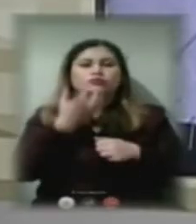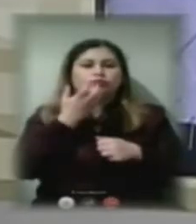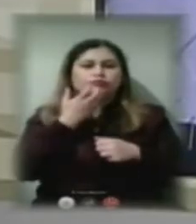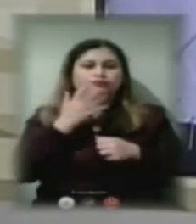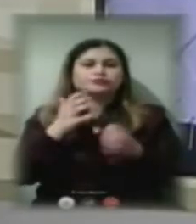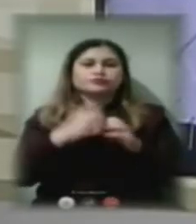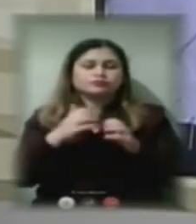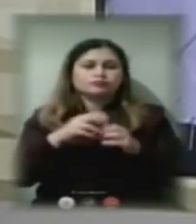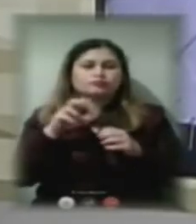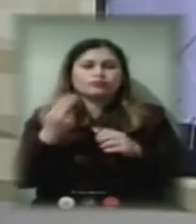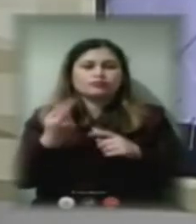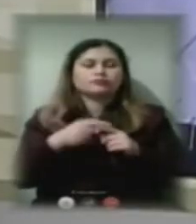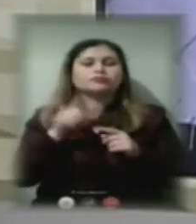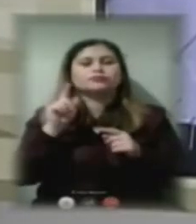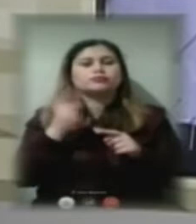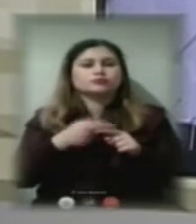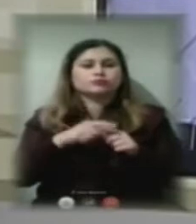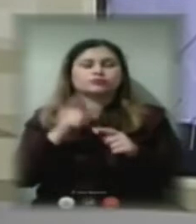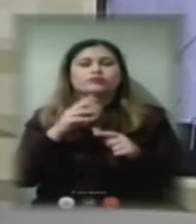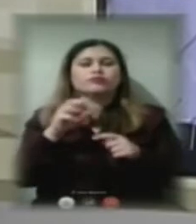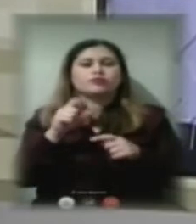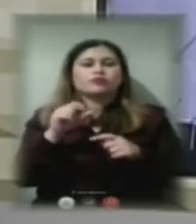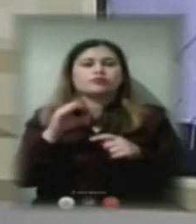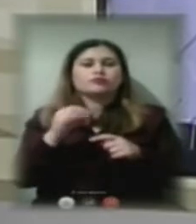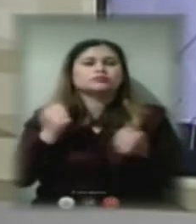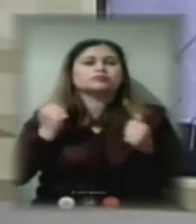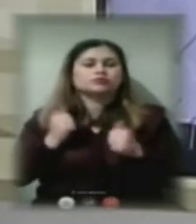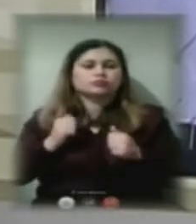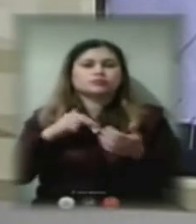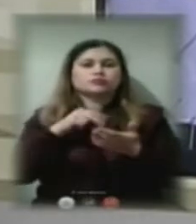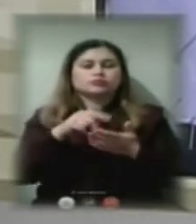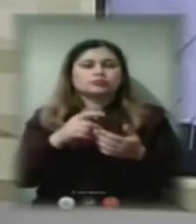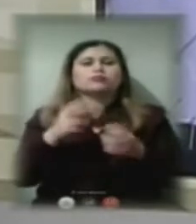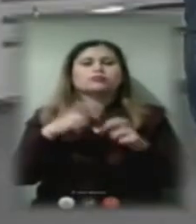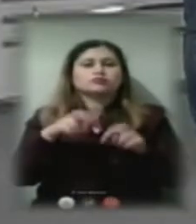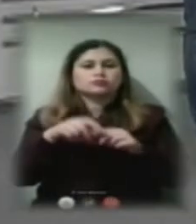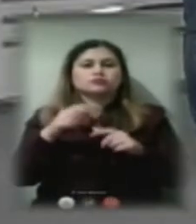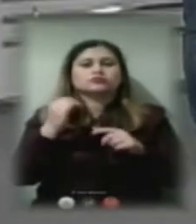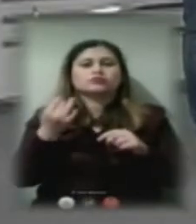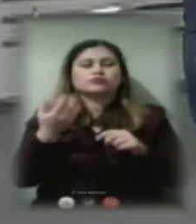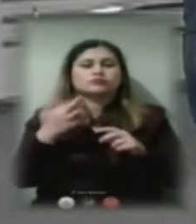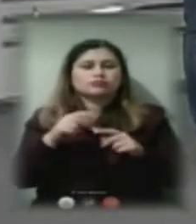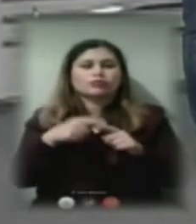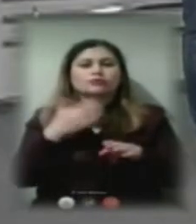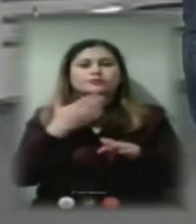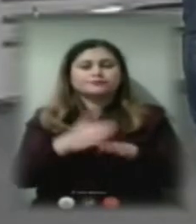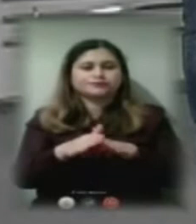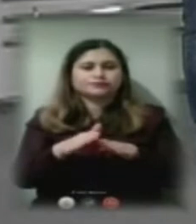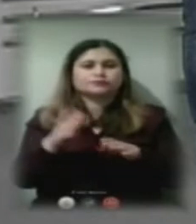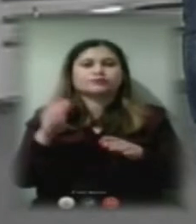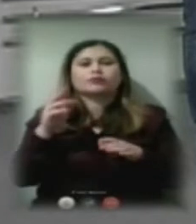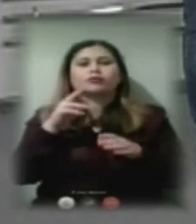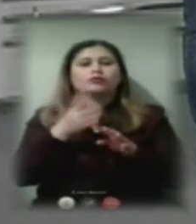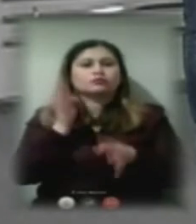Тому потрібно фахово, спокійно підійти, розібратися до ситуації, виділити якісь черги і